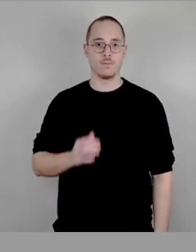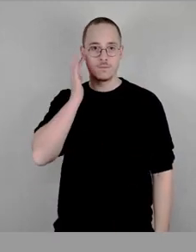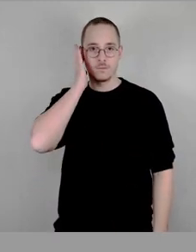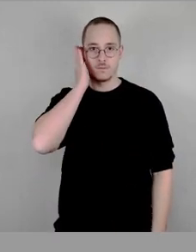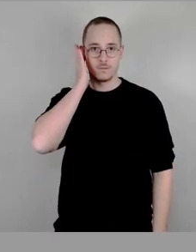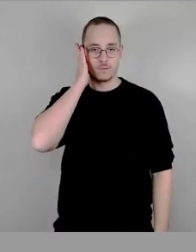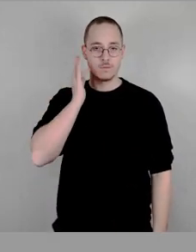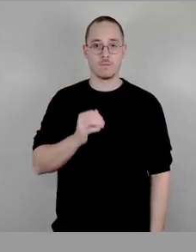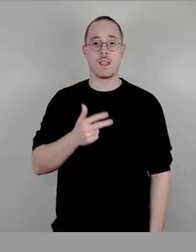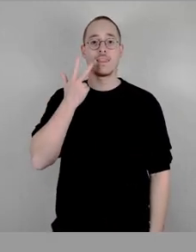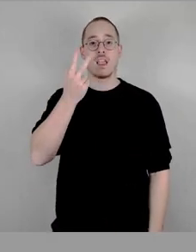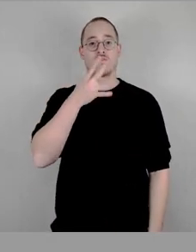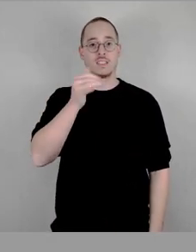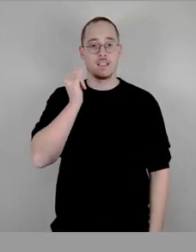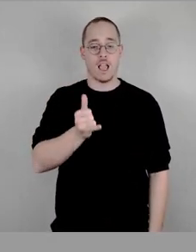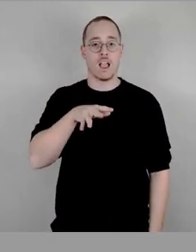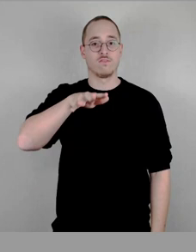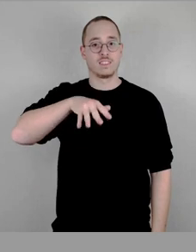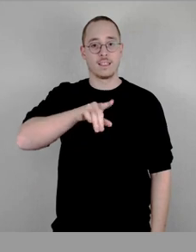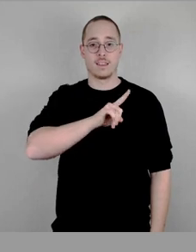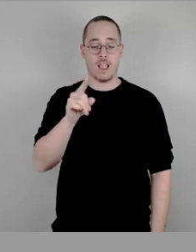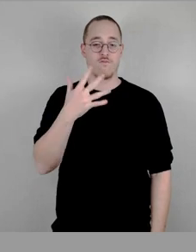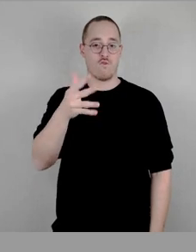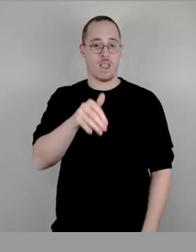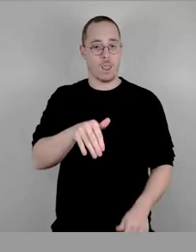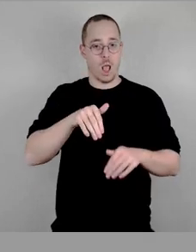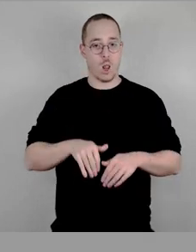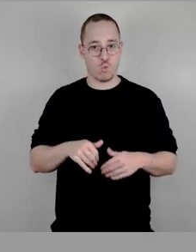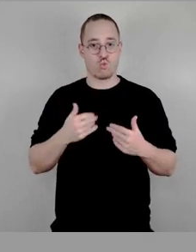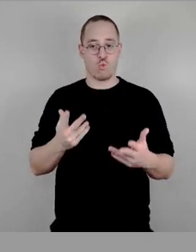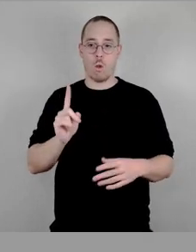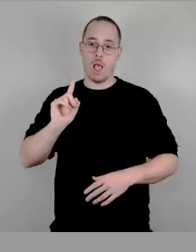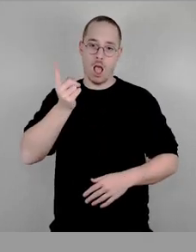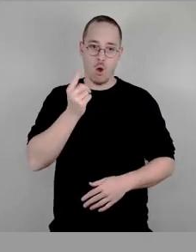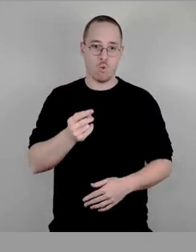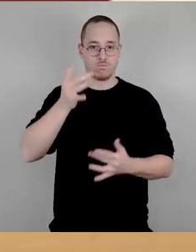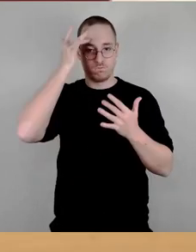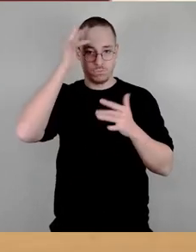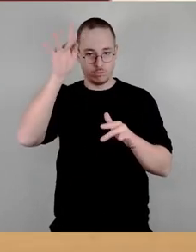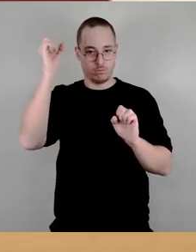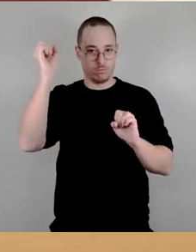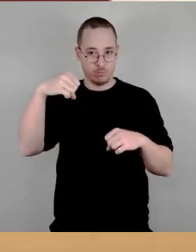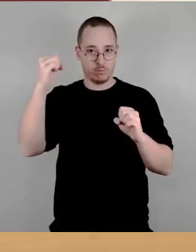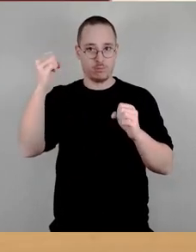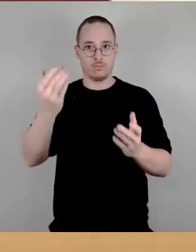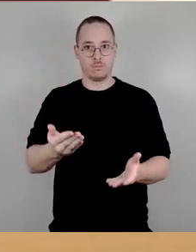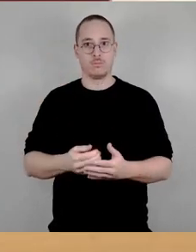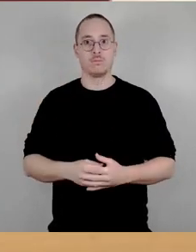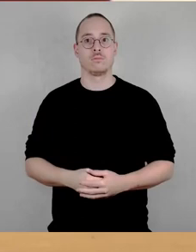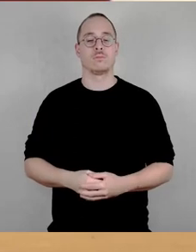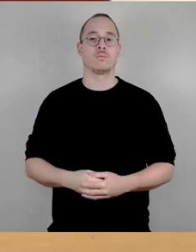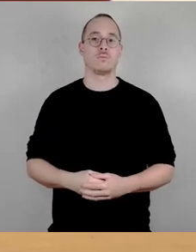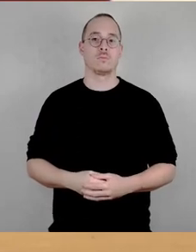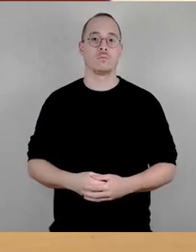43 ja, 14, nein, fünf Enthaltungen ebenso damit beschlossen So, damit haben